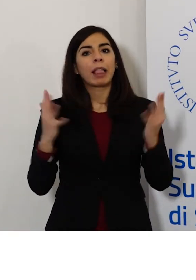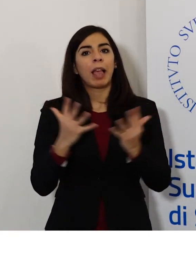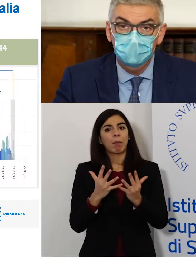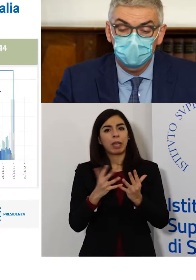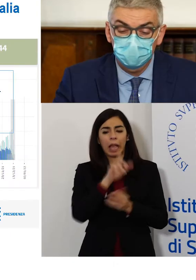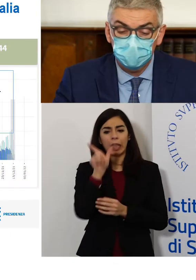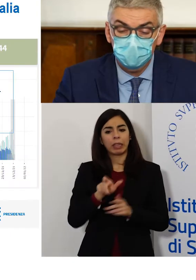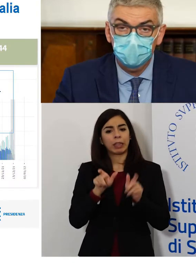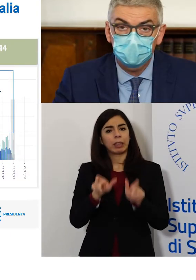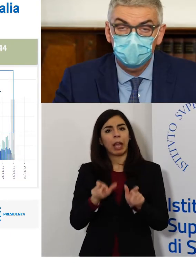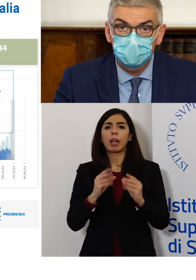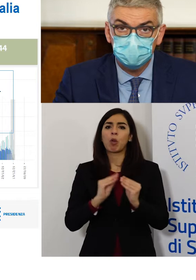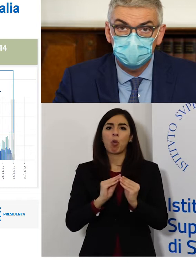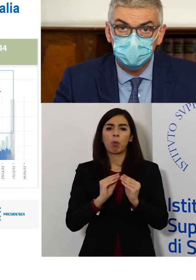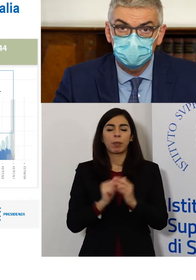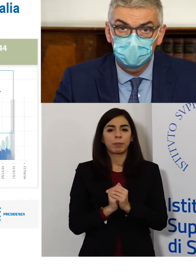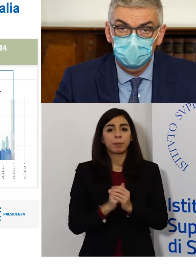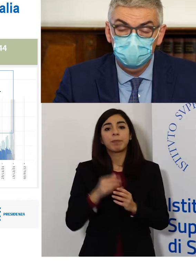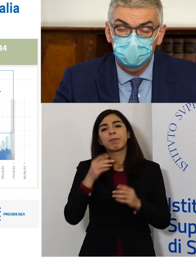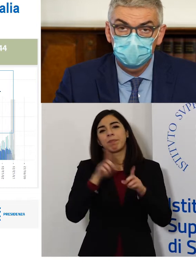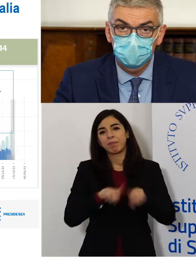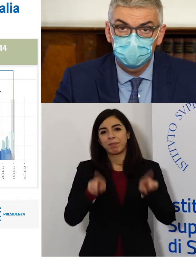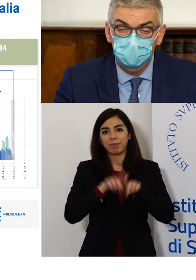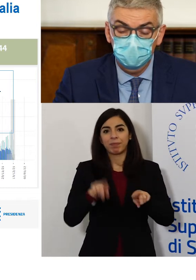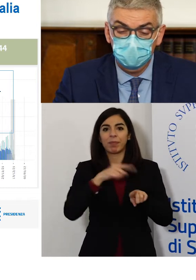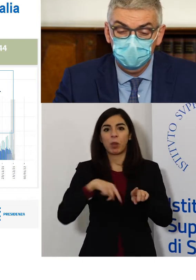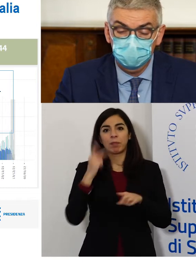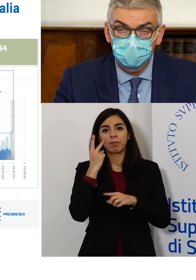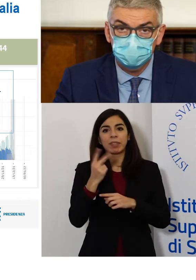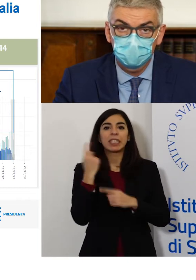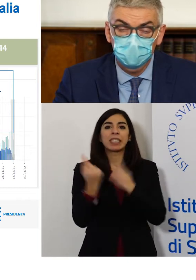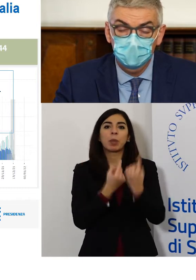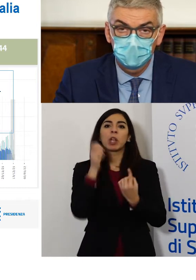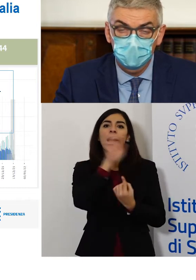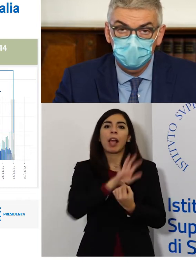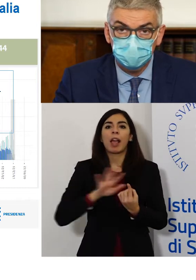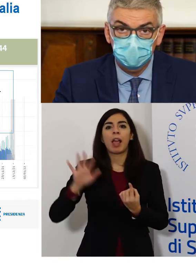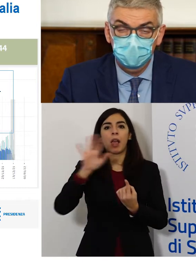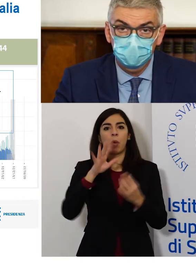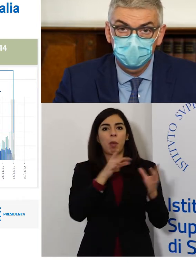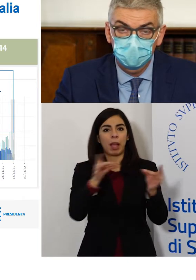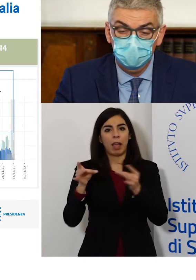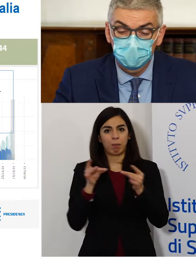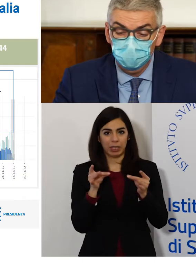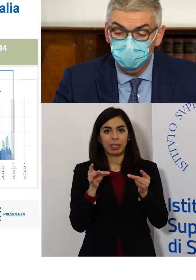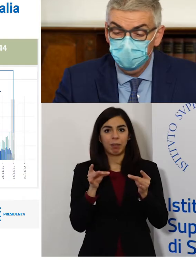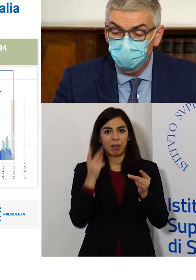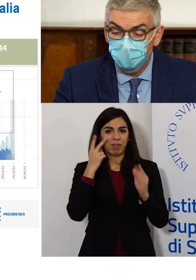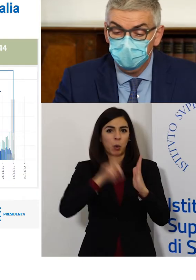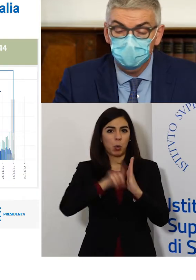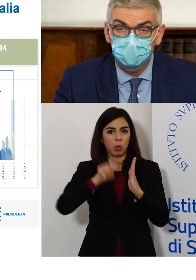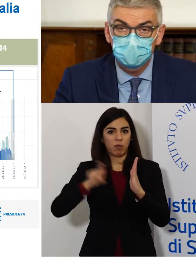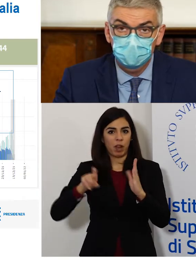Italia. Come sempre partiamo dalla situazione dell'epidemia che tracciamo rappresentando l'andamento della